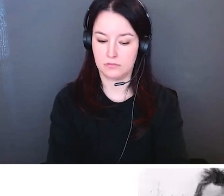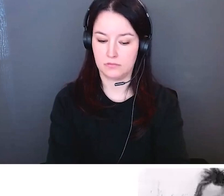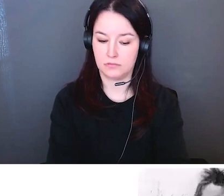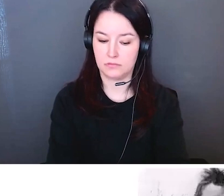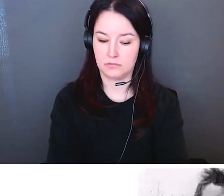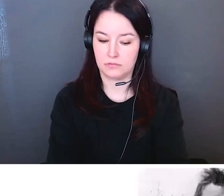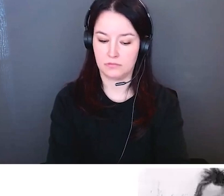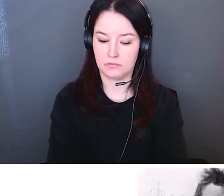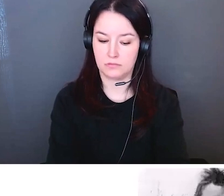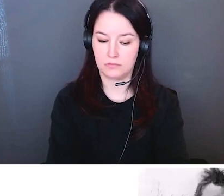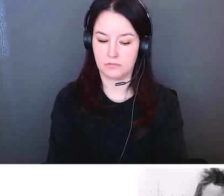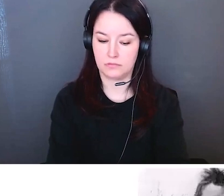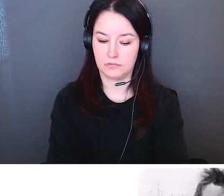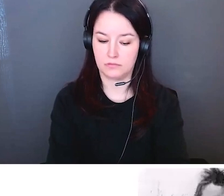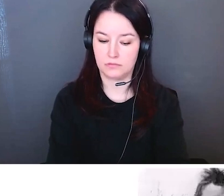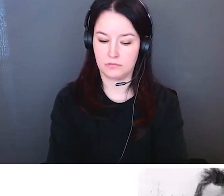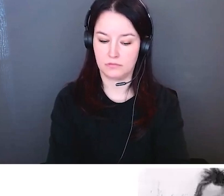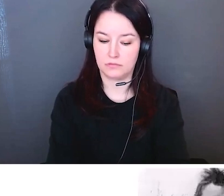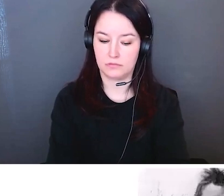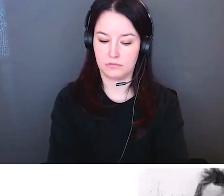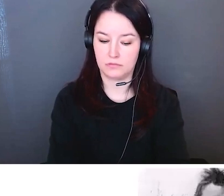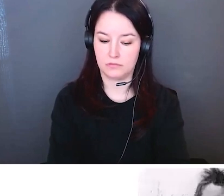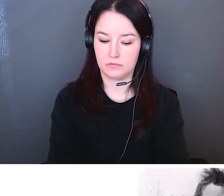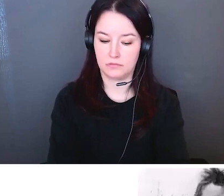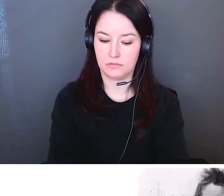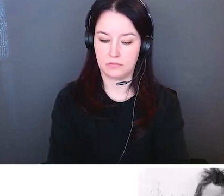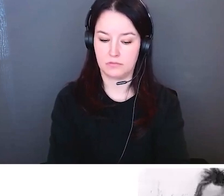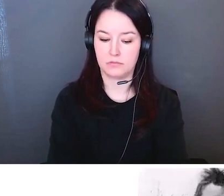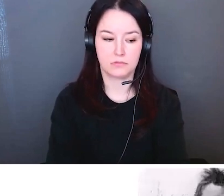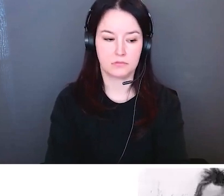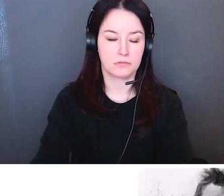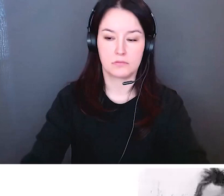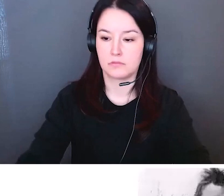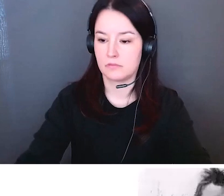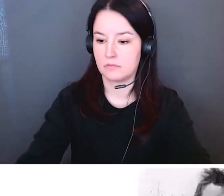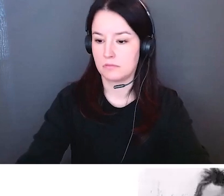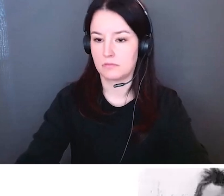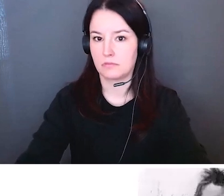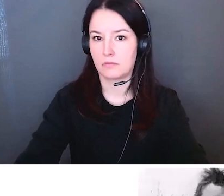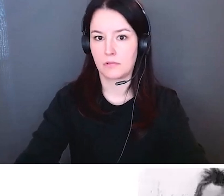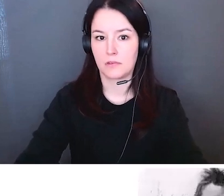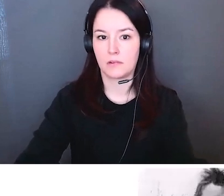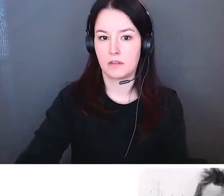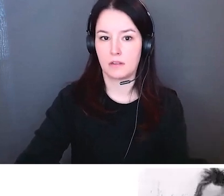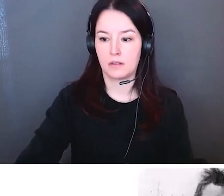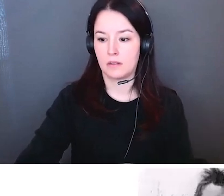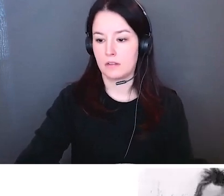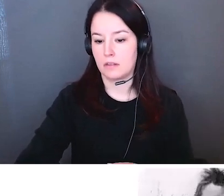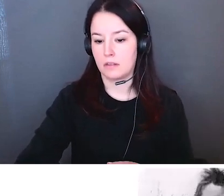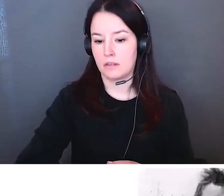et ceci n pas longtemps après son intégration